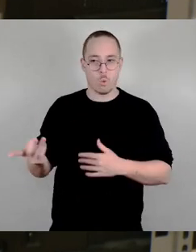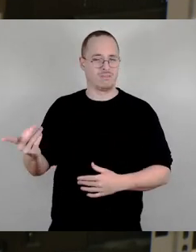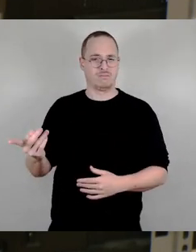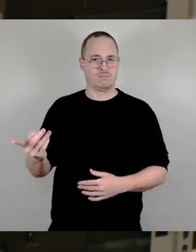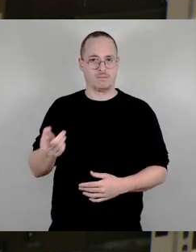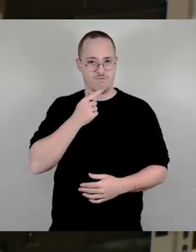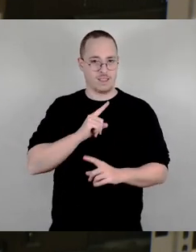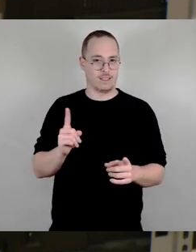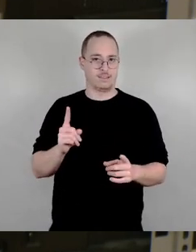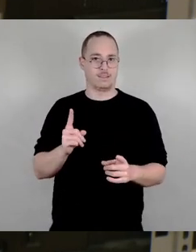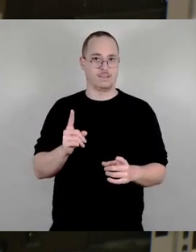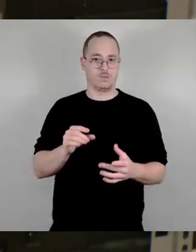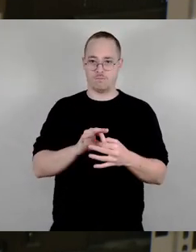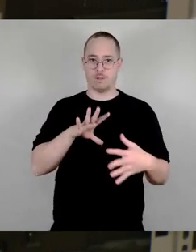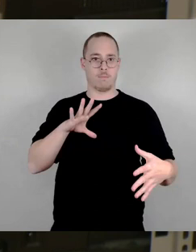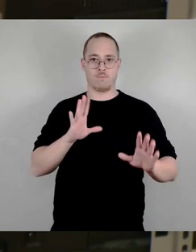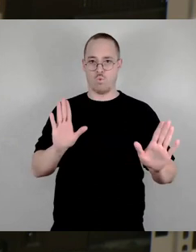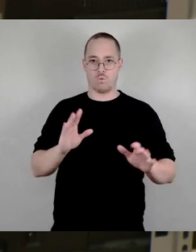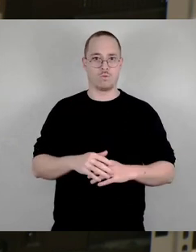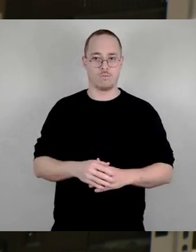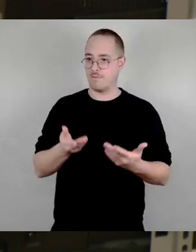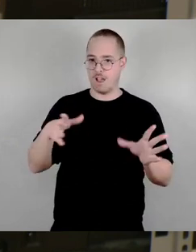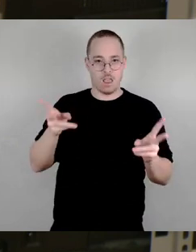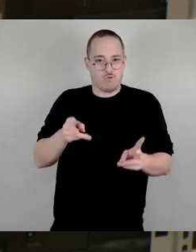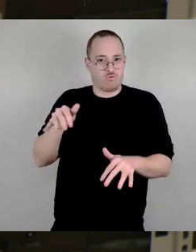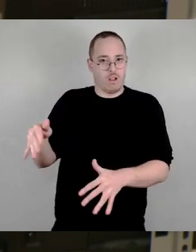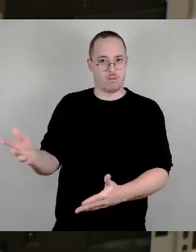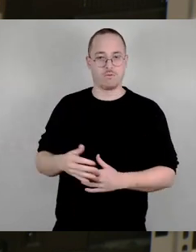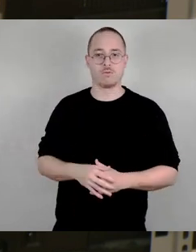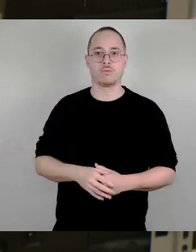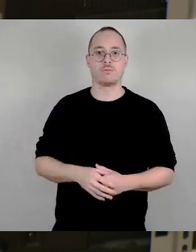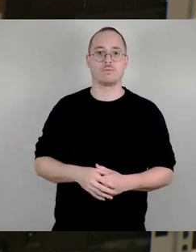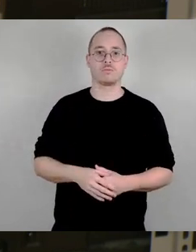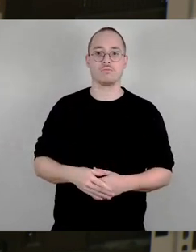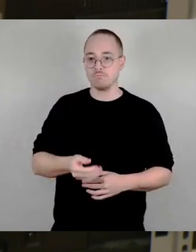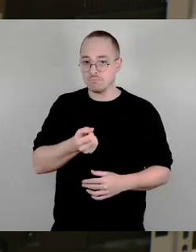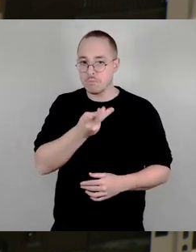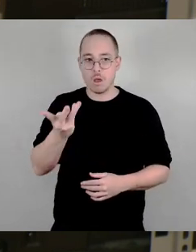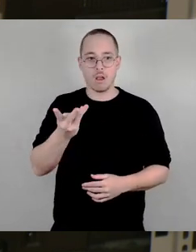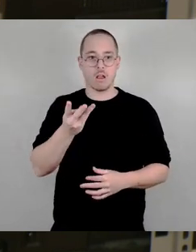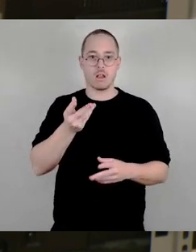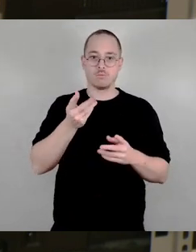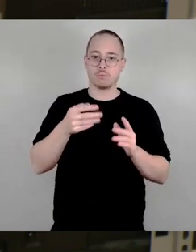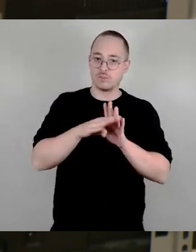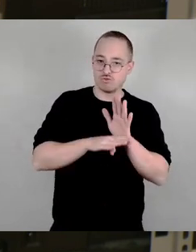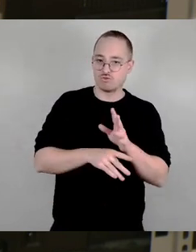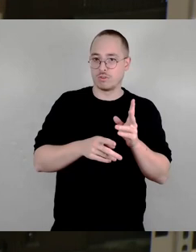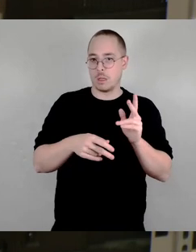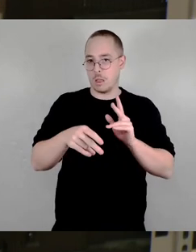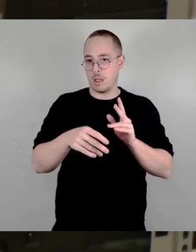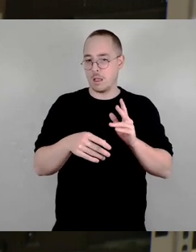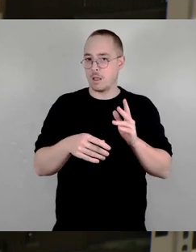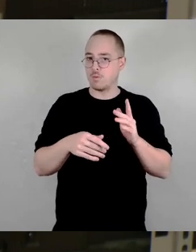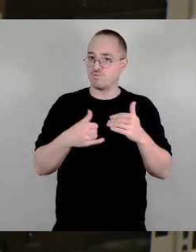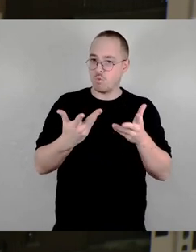gesetzliche Regelungen dazu. Sie gehen manchen von Ihnen zu weit, andere finden sie in Ordnung. Uns und auch